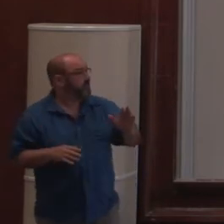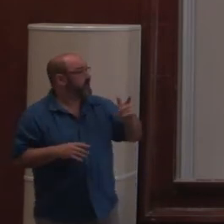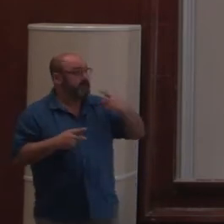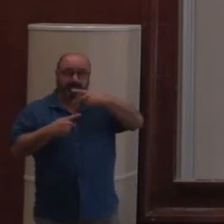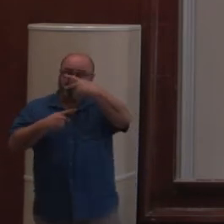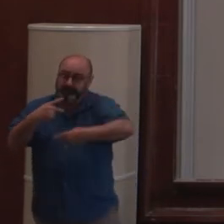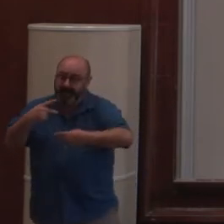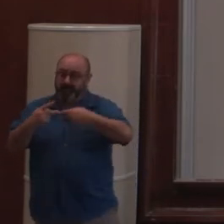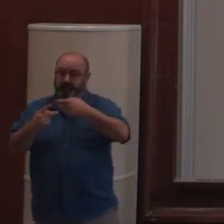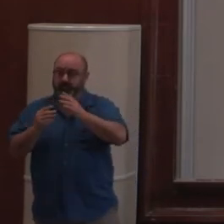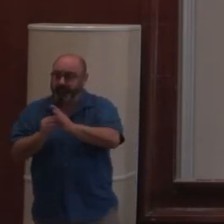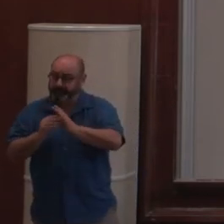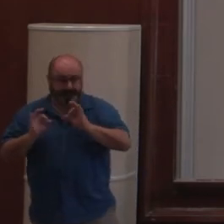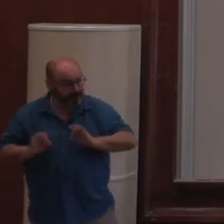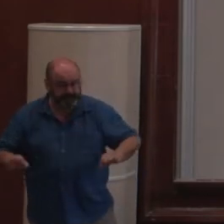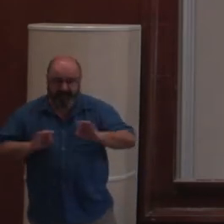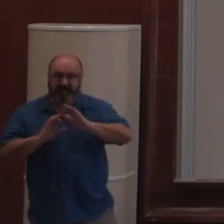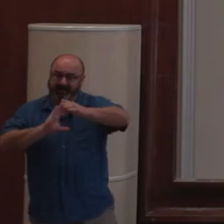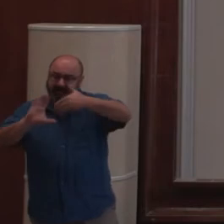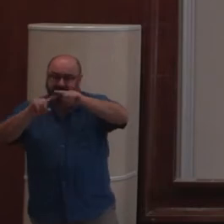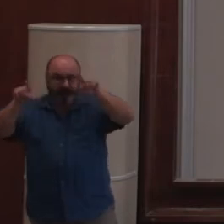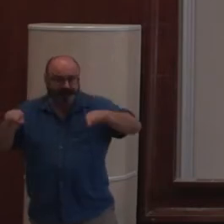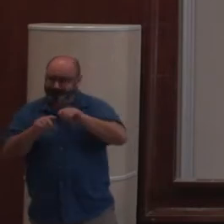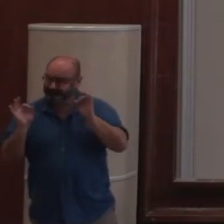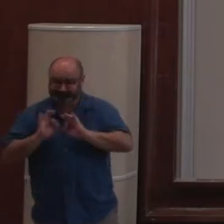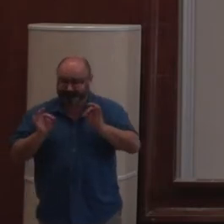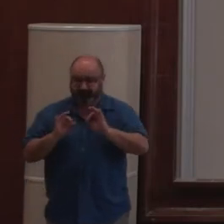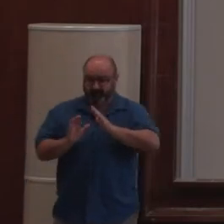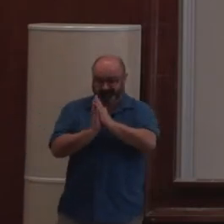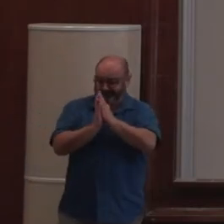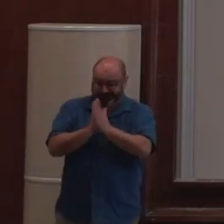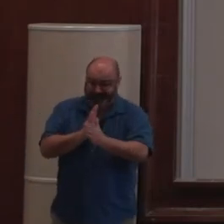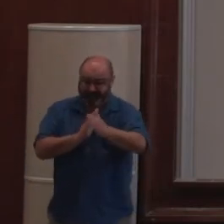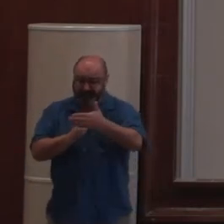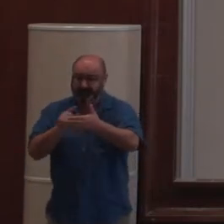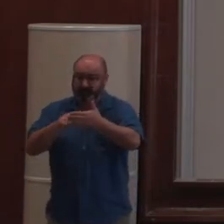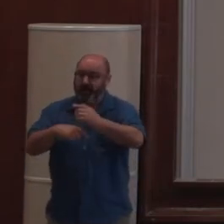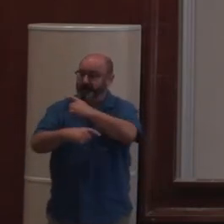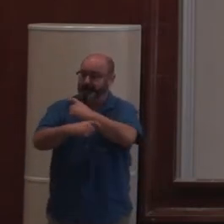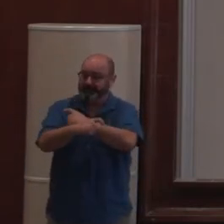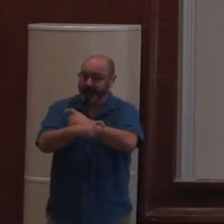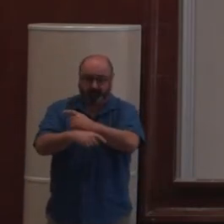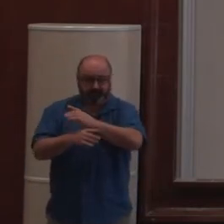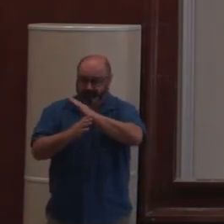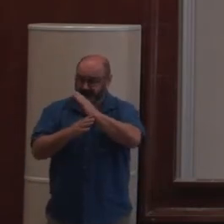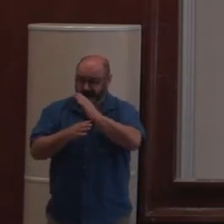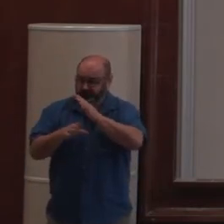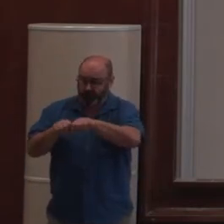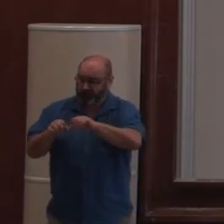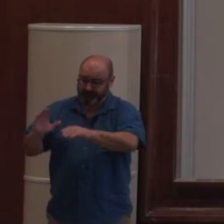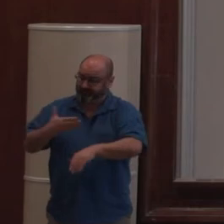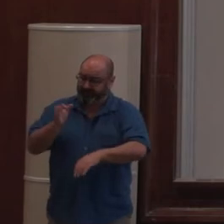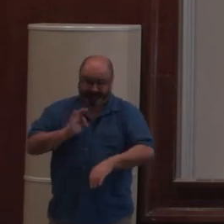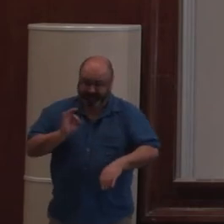page web, pas d'écran tel que je vous ai montré, produit directement en Python, d'accord ? Produit directement sur le serveur. On